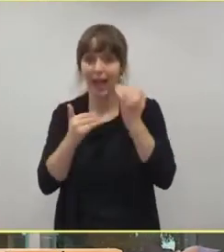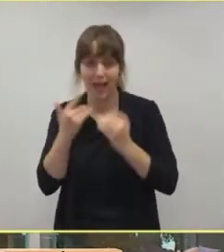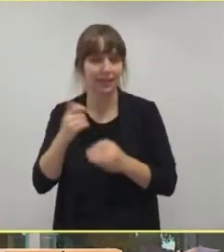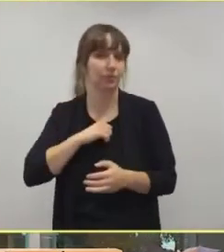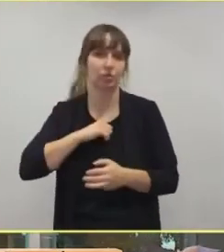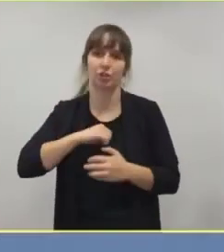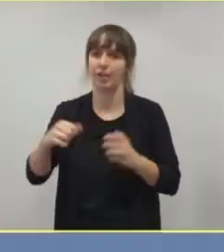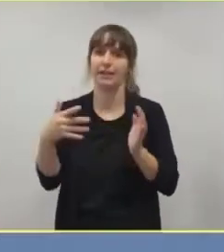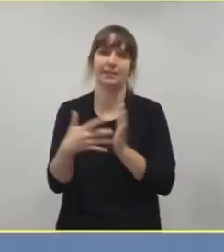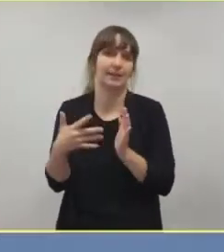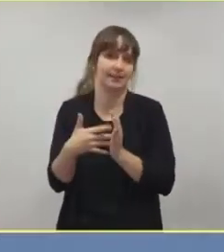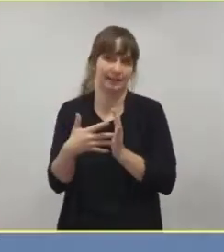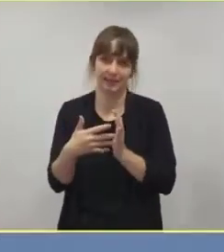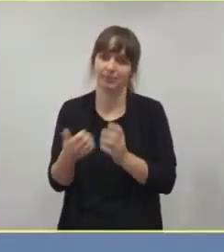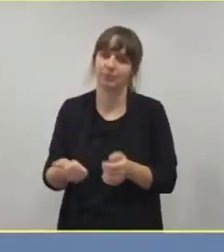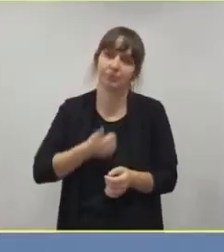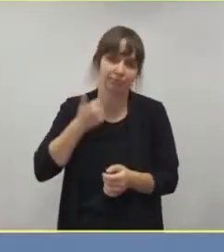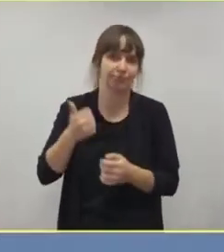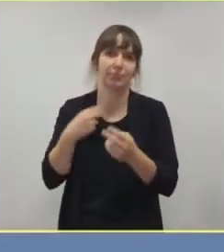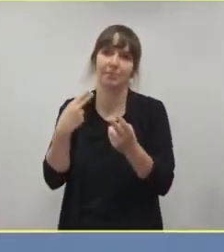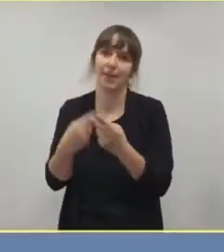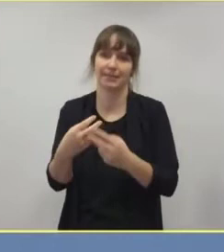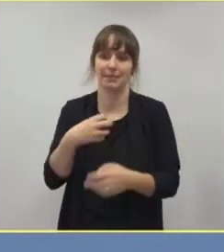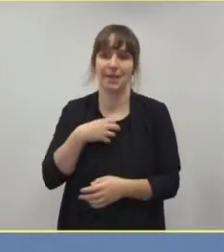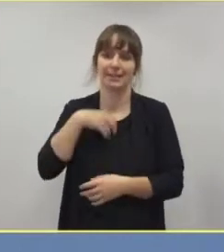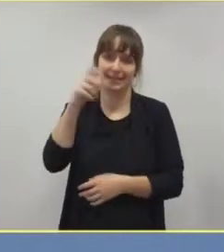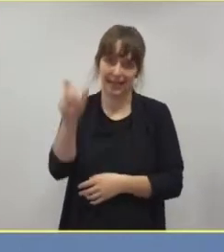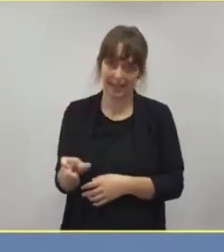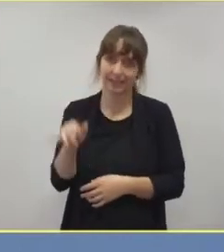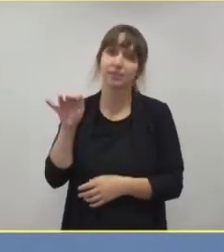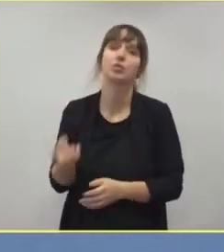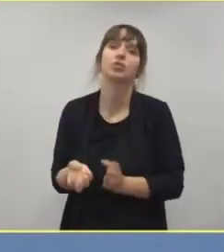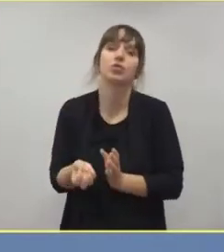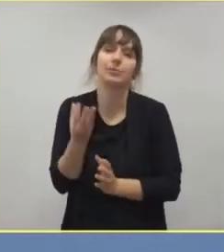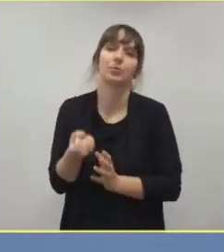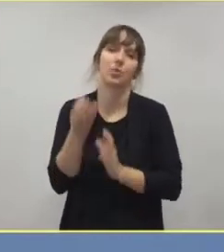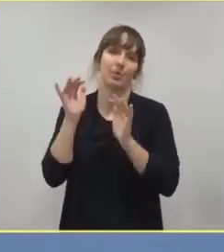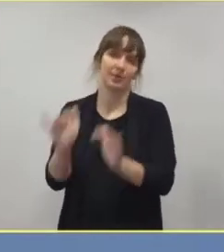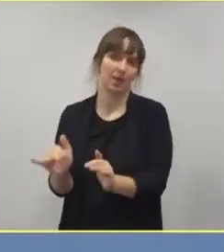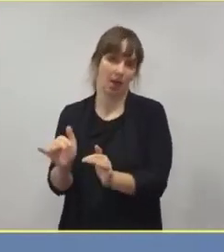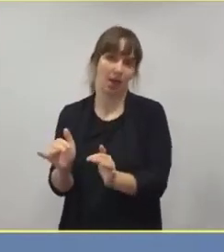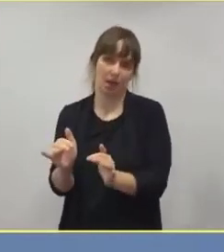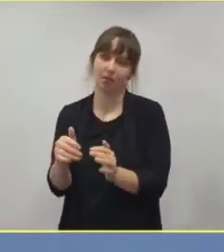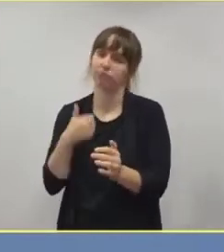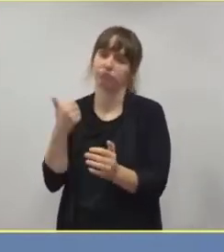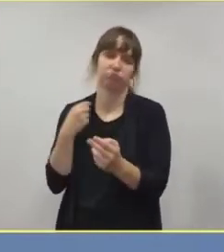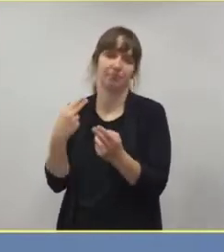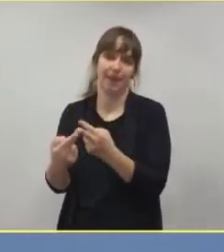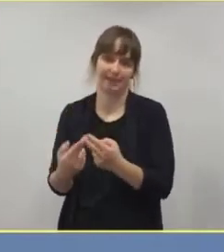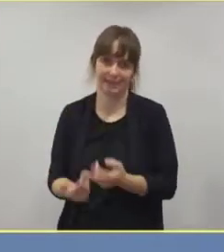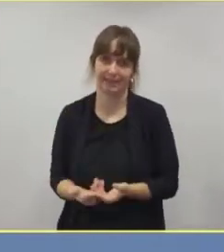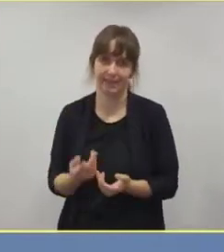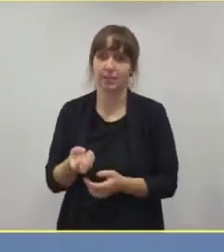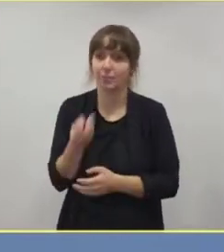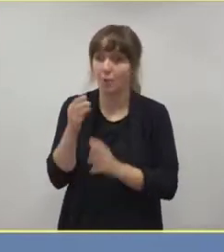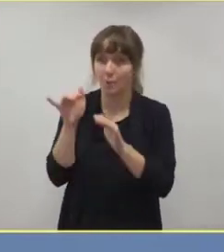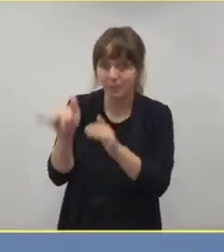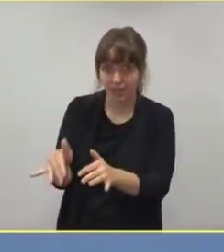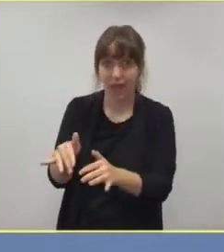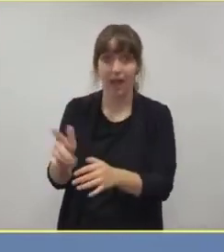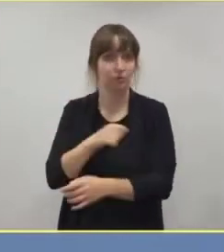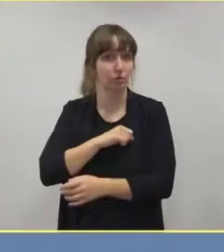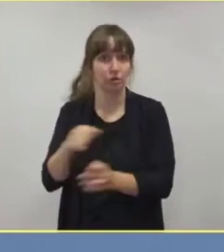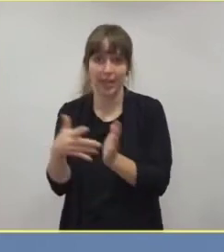hervorragend geeignet bei einem Patienten, der mit Symptomen zu einem kommt. Wenn man dann einen Schnelltest macht und er ist